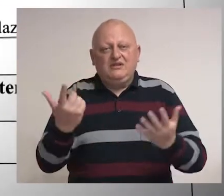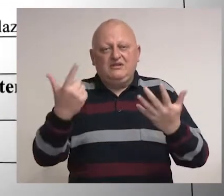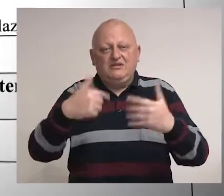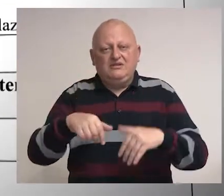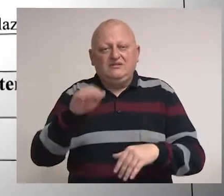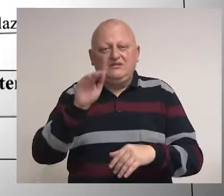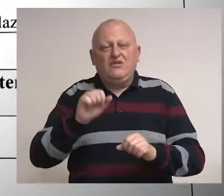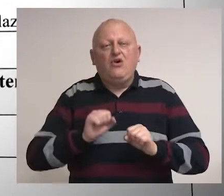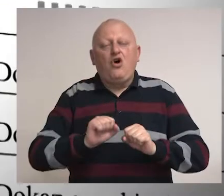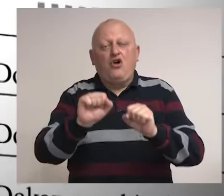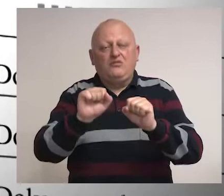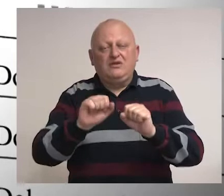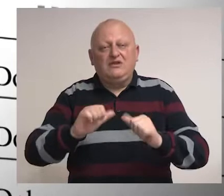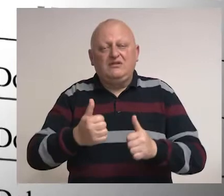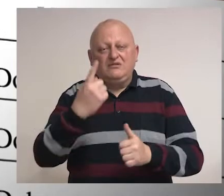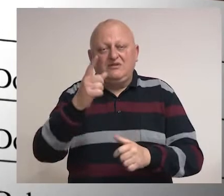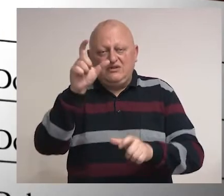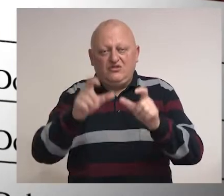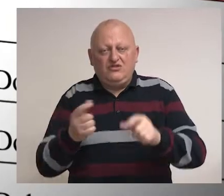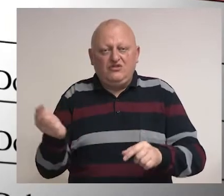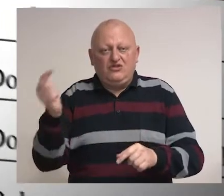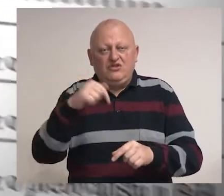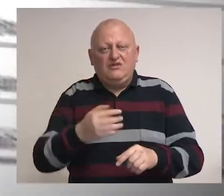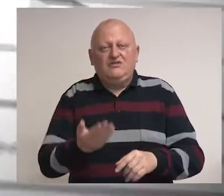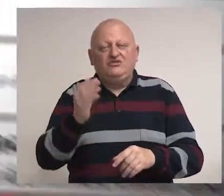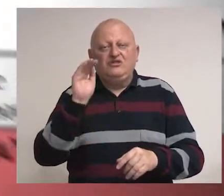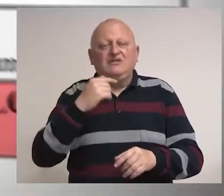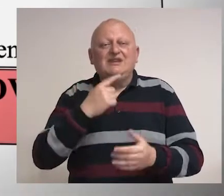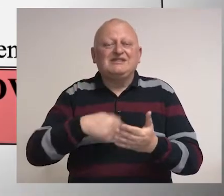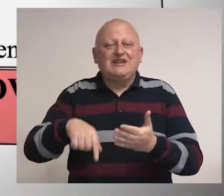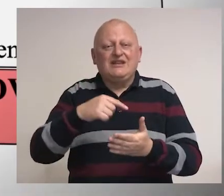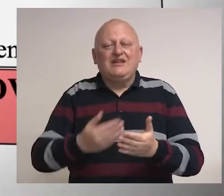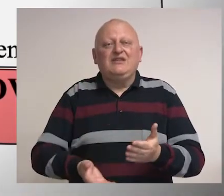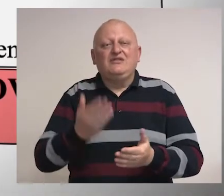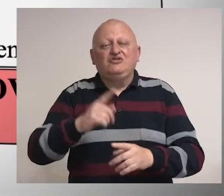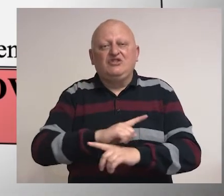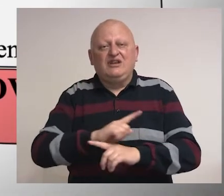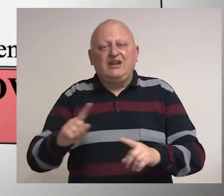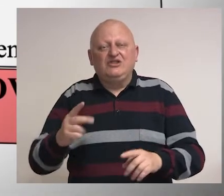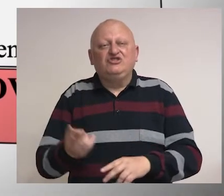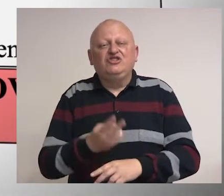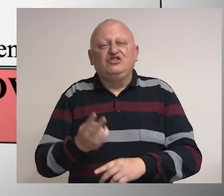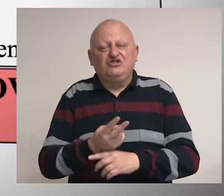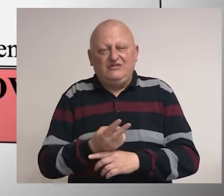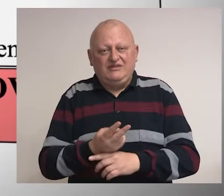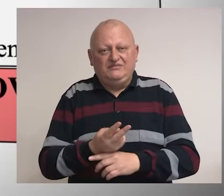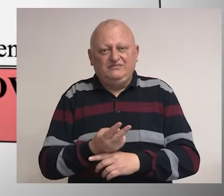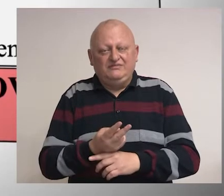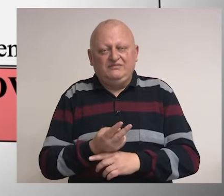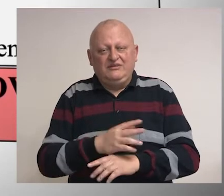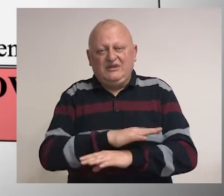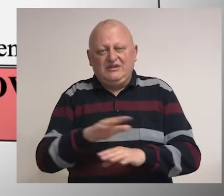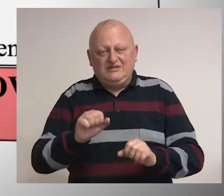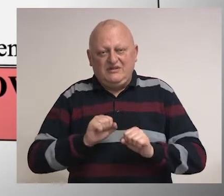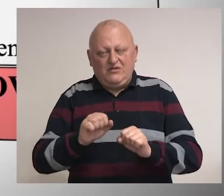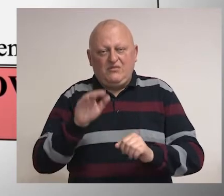odbijeno, jer je za jedno lice došlo više prijava za glasanje iz više različitih država. Za sve